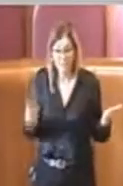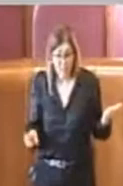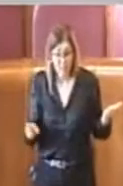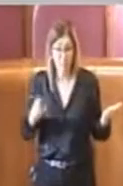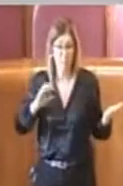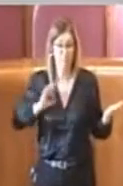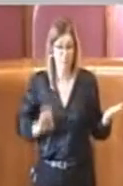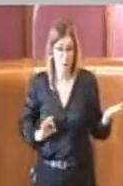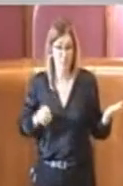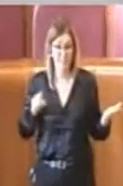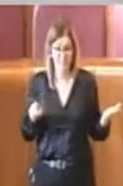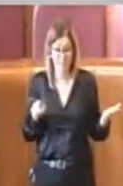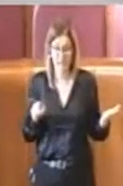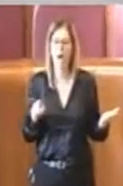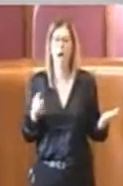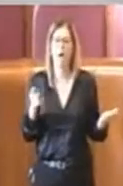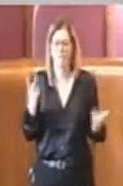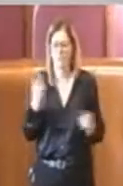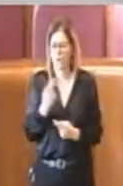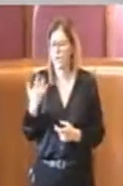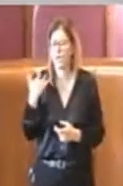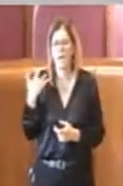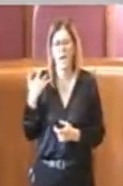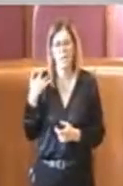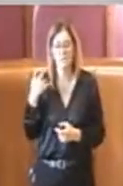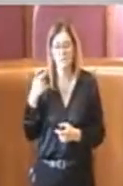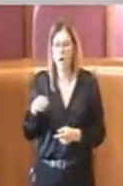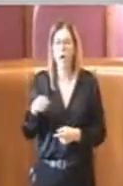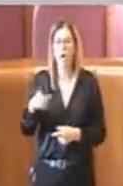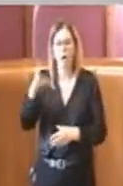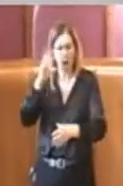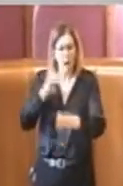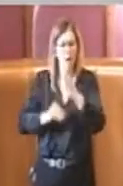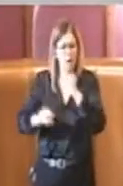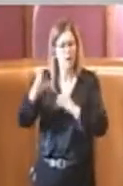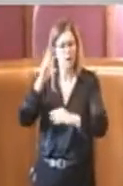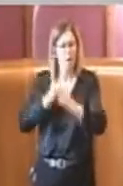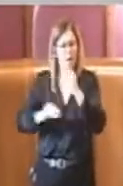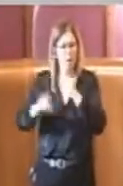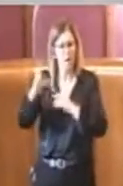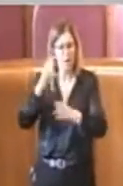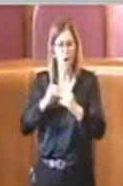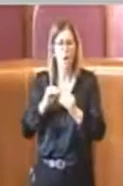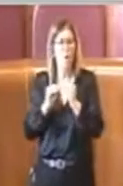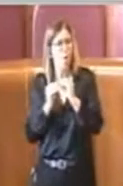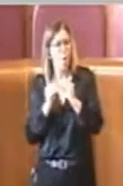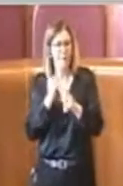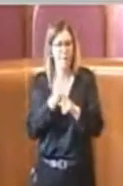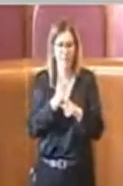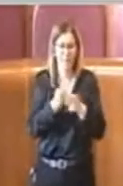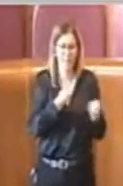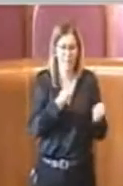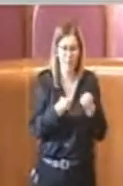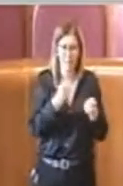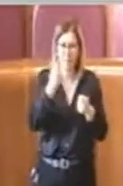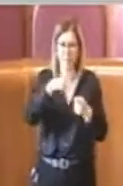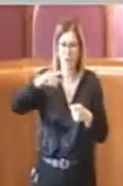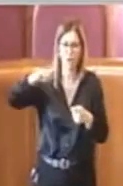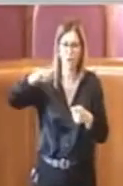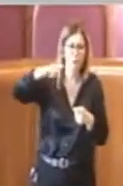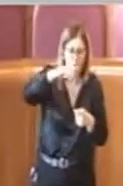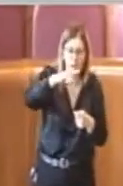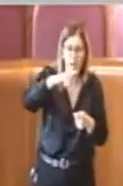locale ha acquisito le conoscenze in via personale per la guida dei droni, ha